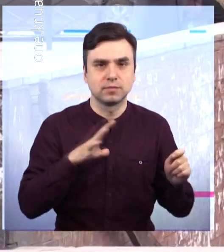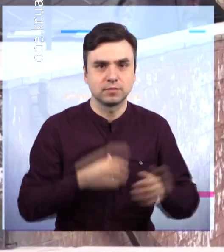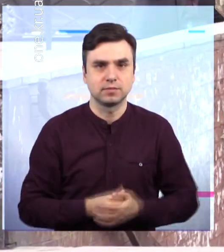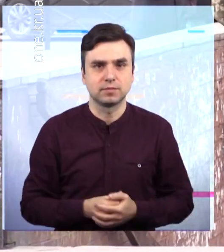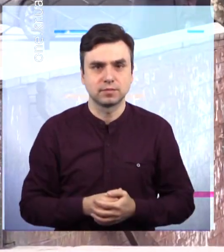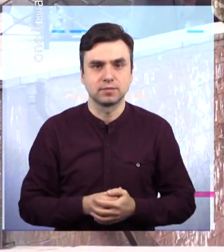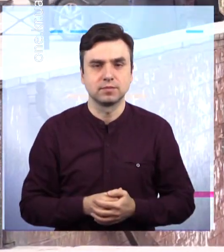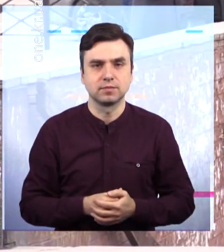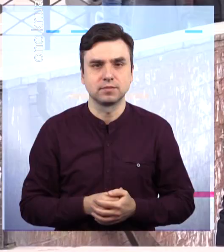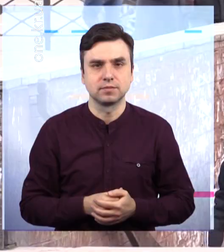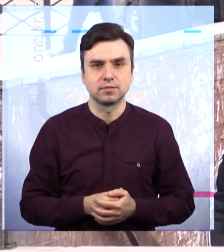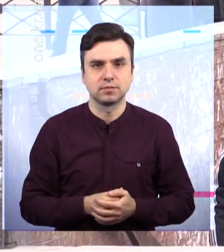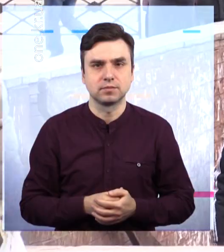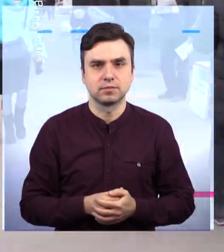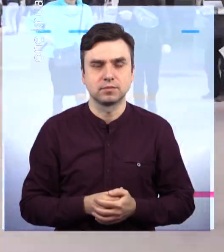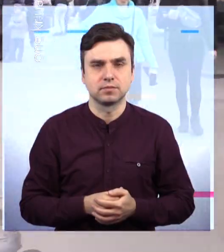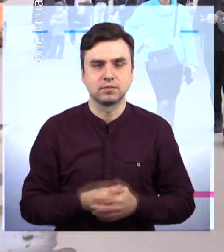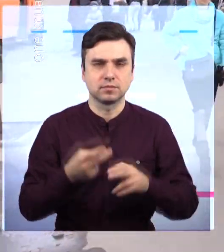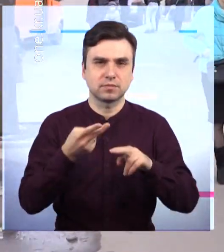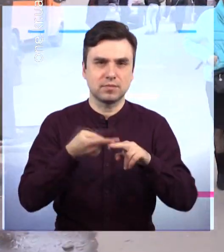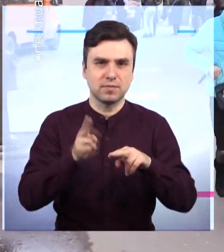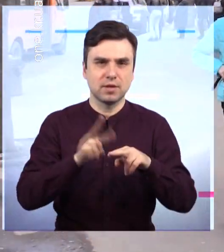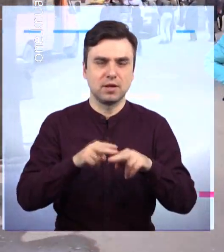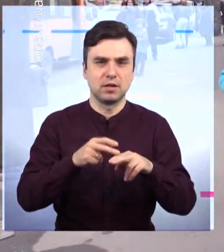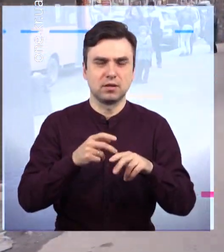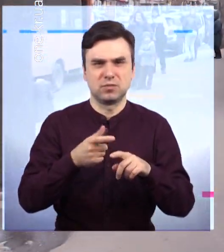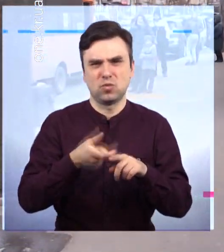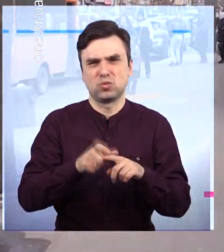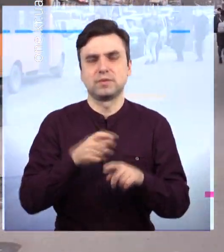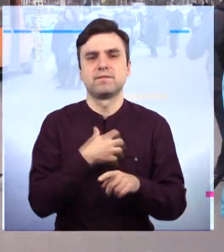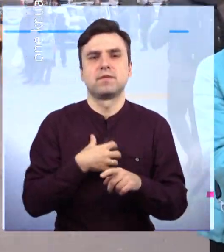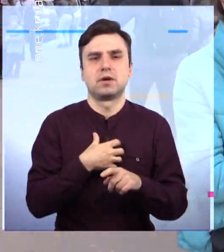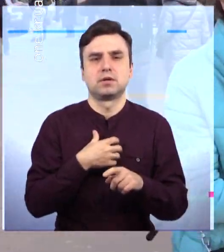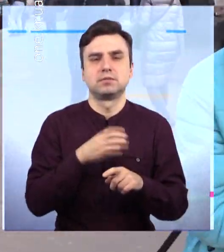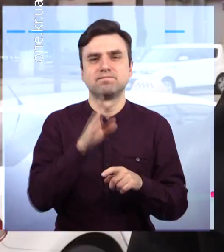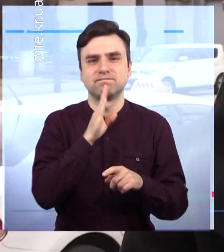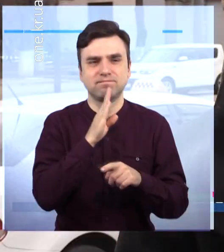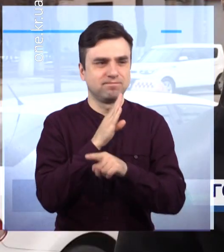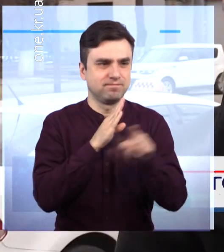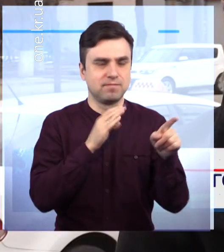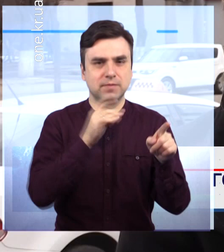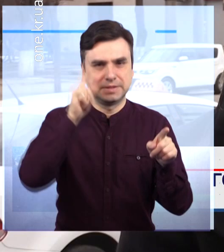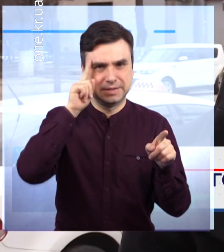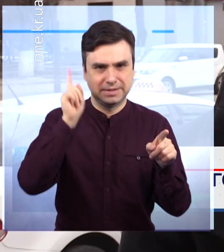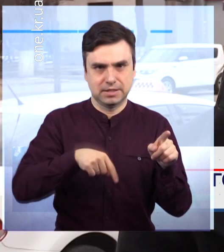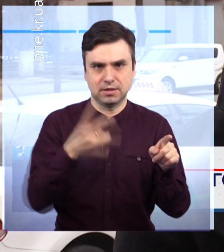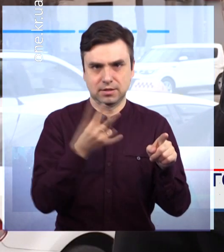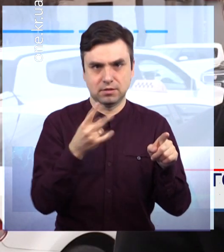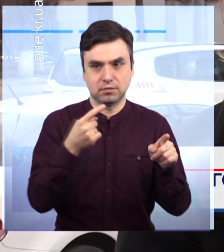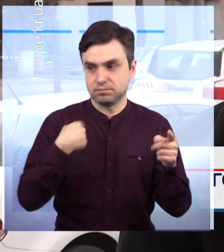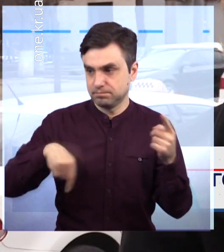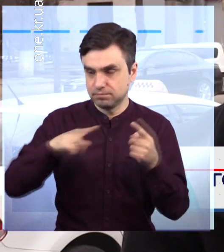Ухочих до такого святкового флешмобу збирали, розмістивши відповідну об'яву в групі координаційного центру. Це дуже важливо і